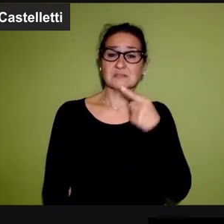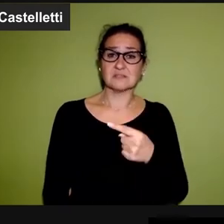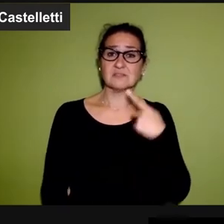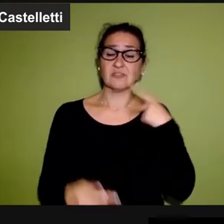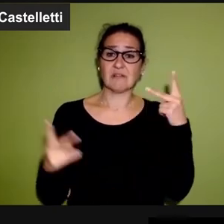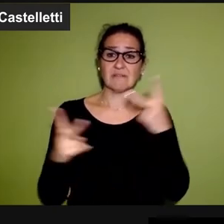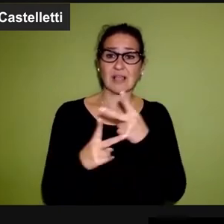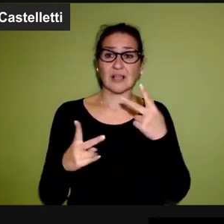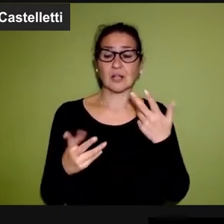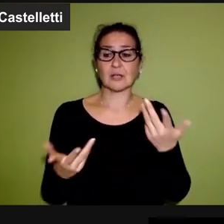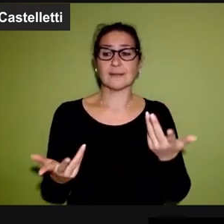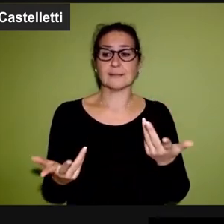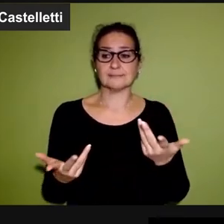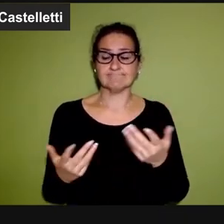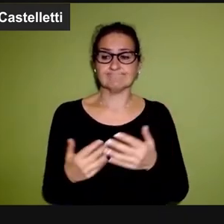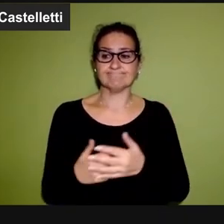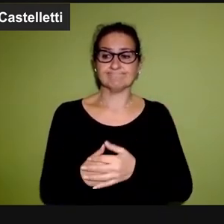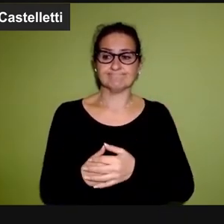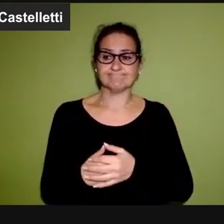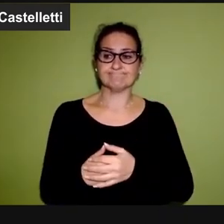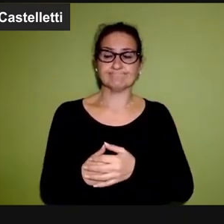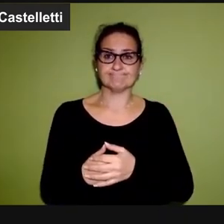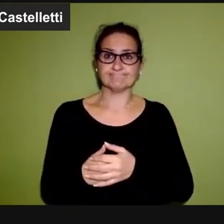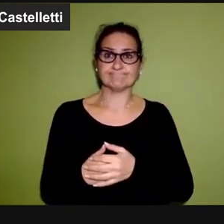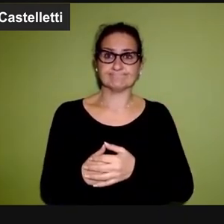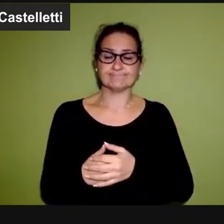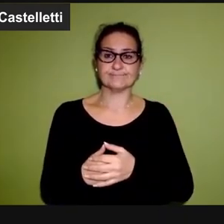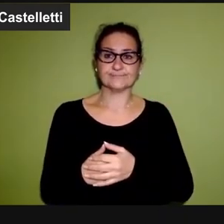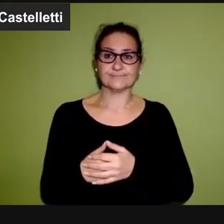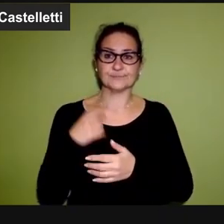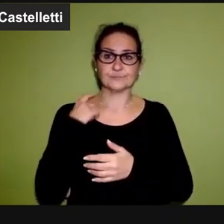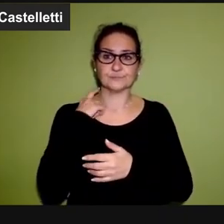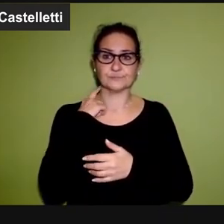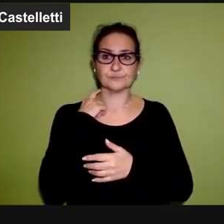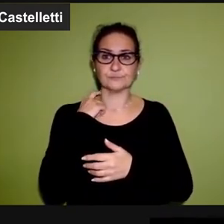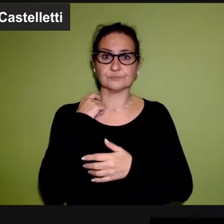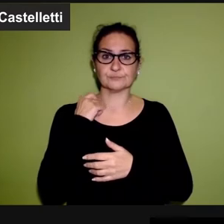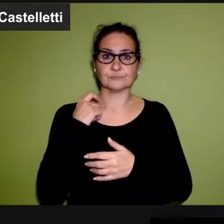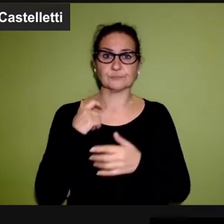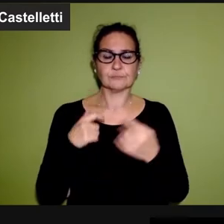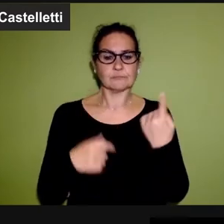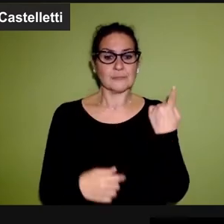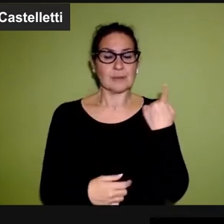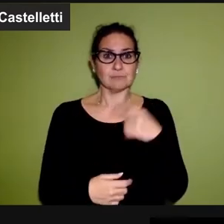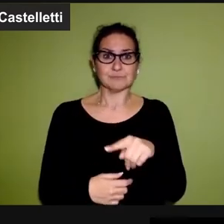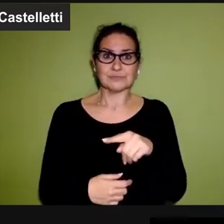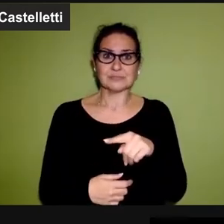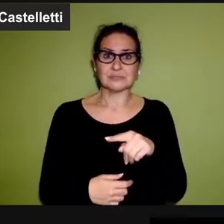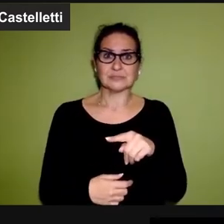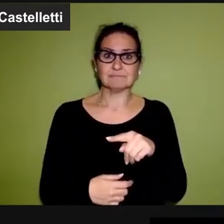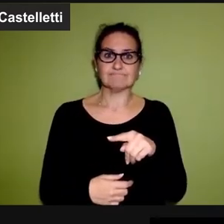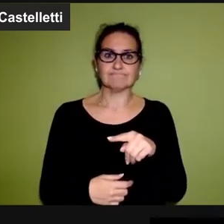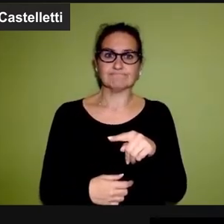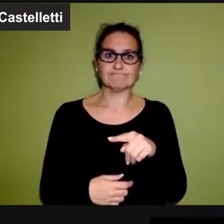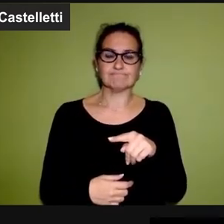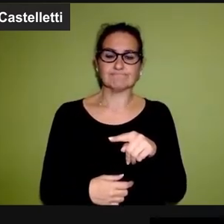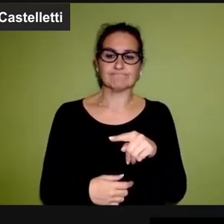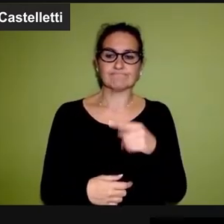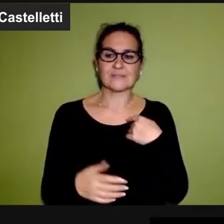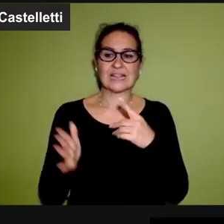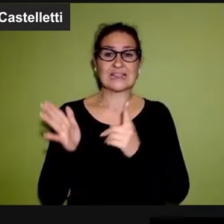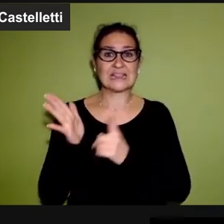Tettamanzi ammette. In effetti un elemento